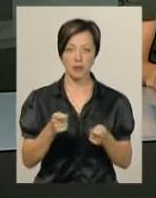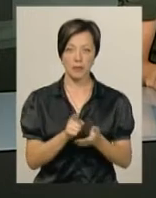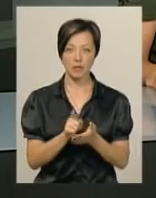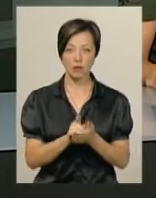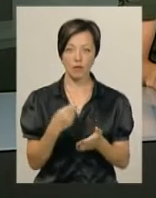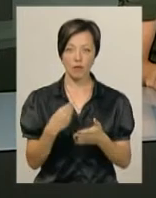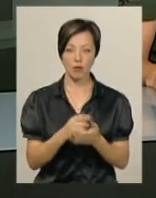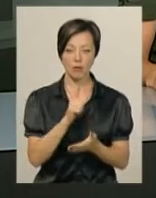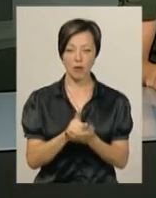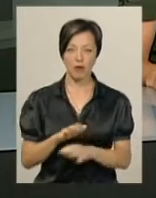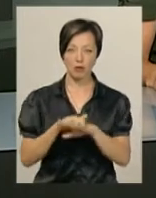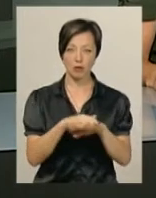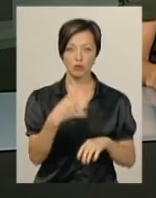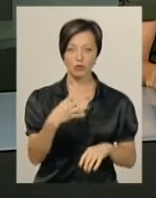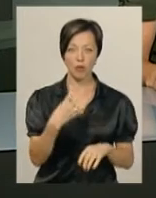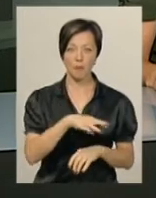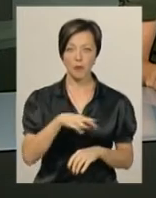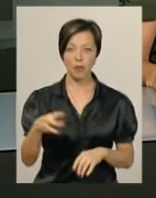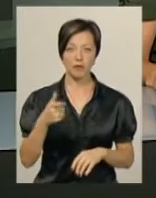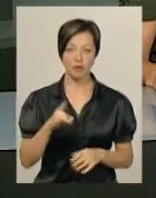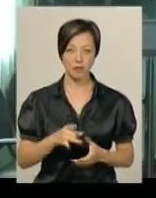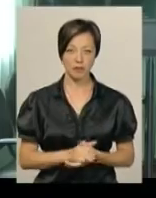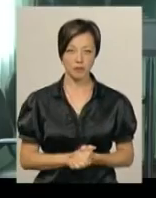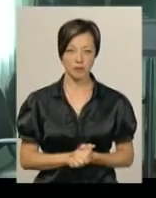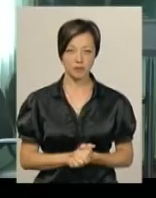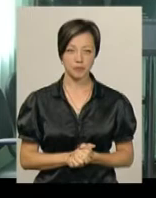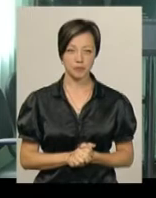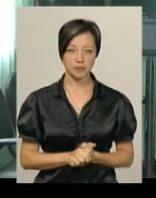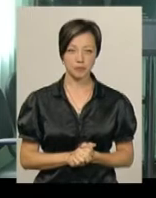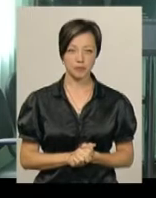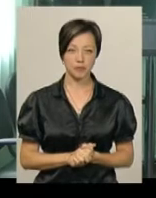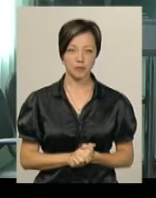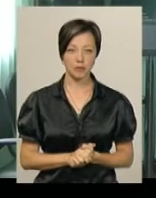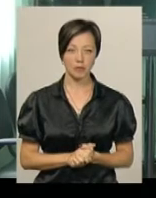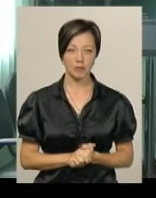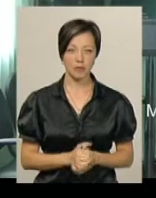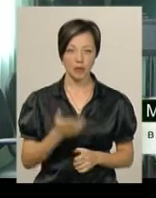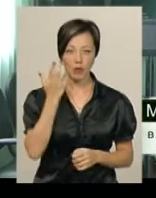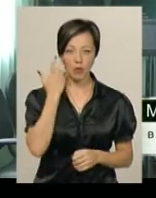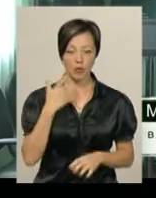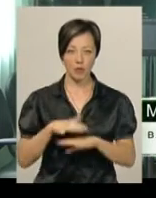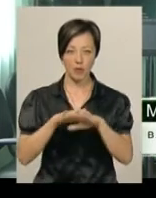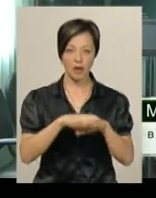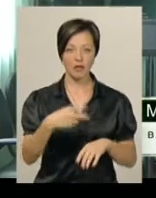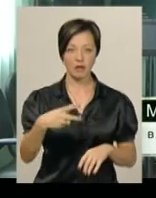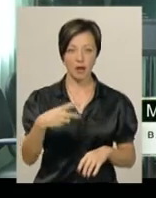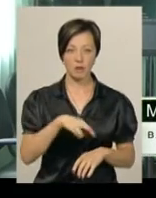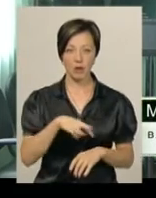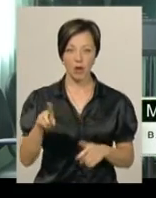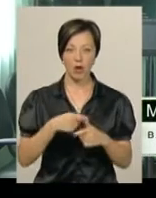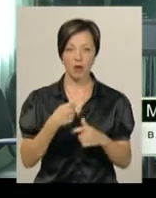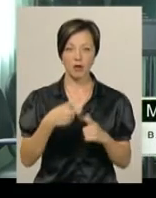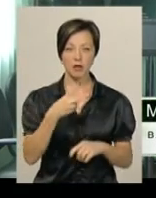пенсійного фонду має надходити 40 мільйонів гривень. Коли, наприклад, прийшло 20 мільйонів або 21